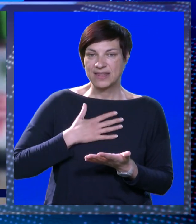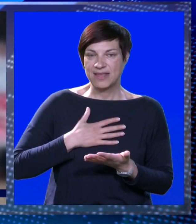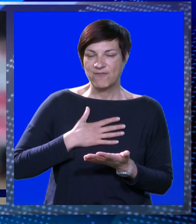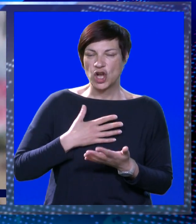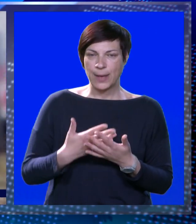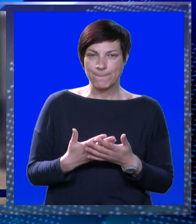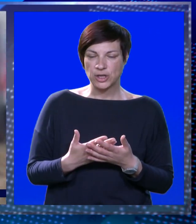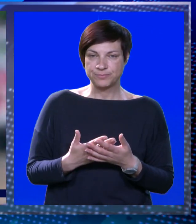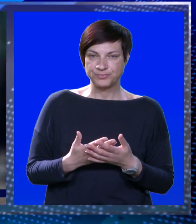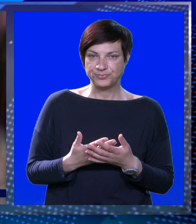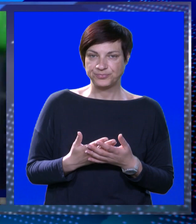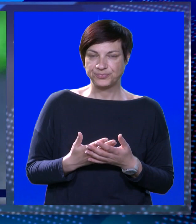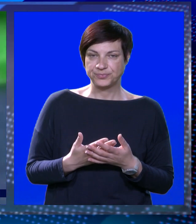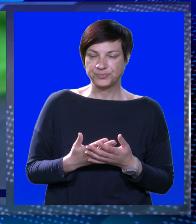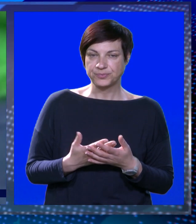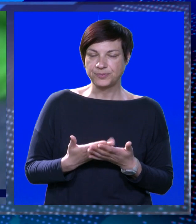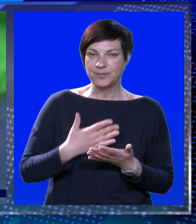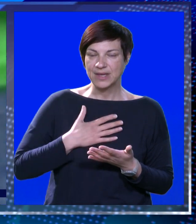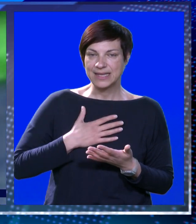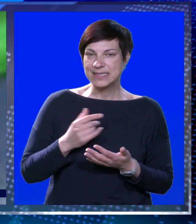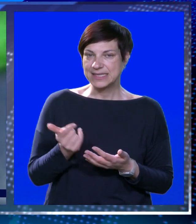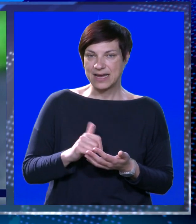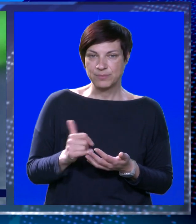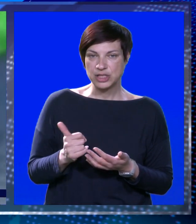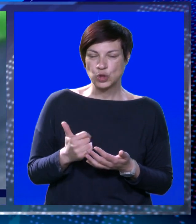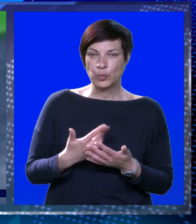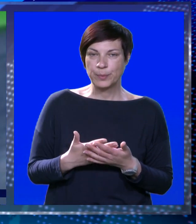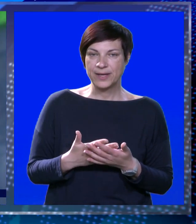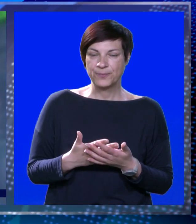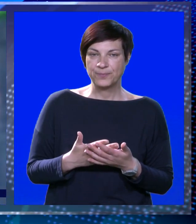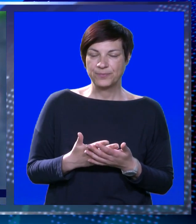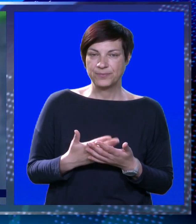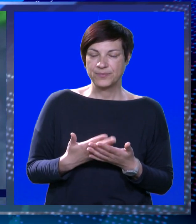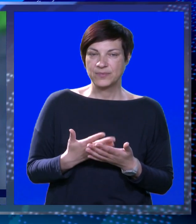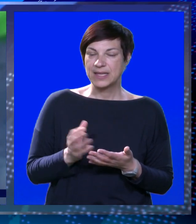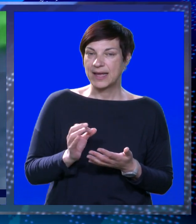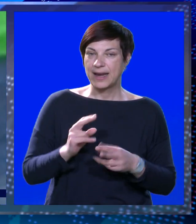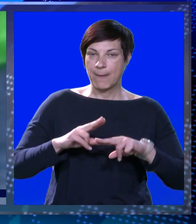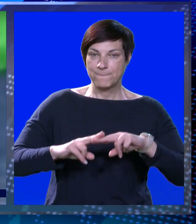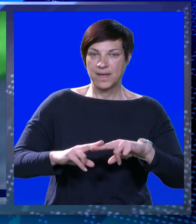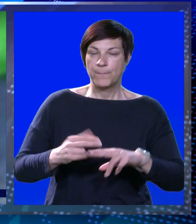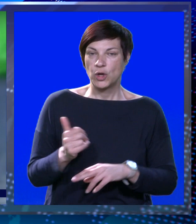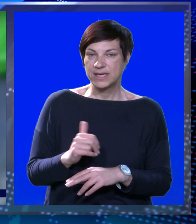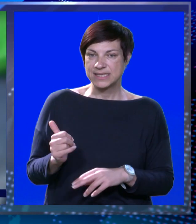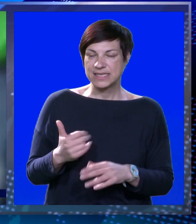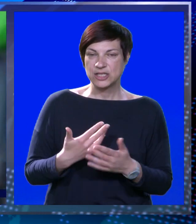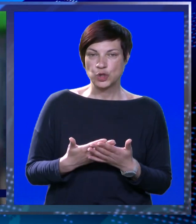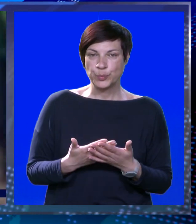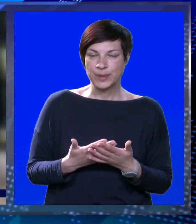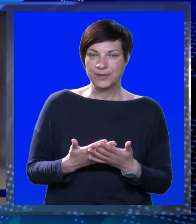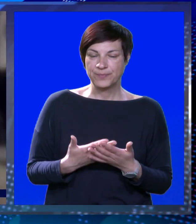da te volimo. Da si vam super. Da nam je bolica, super.